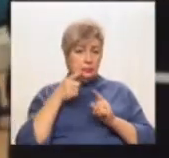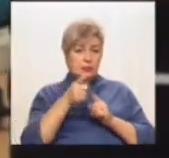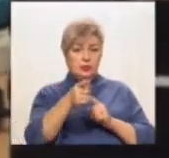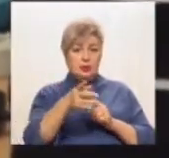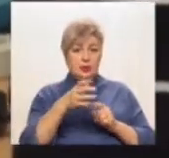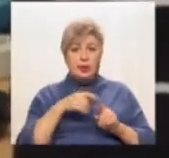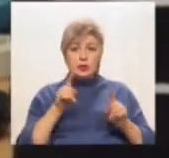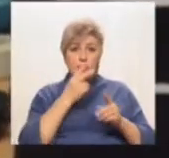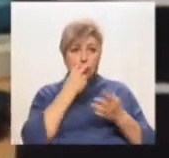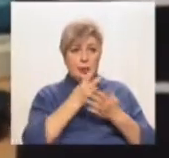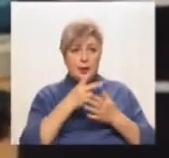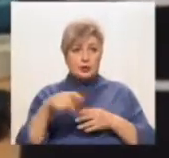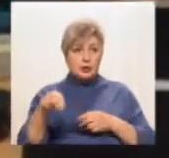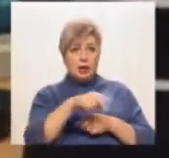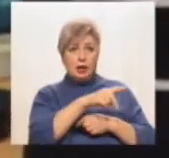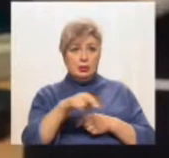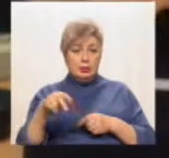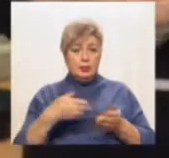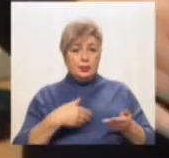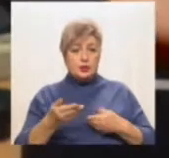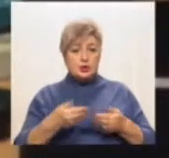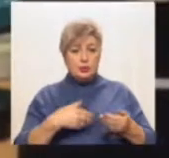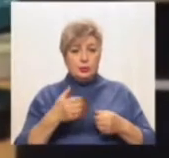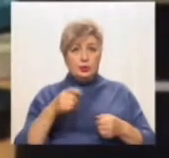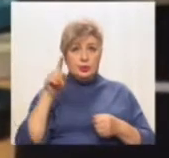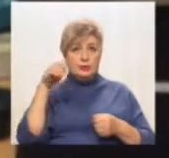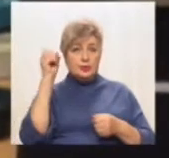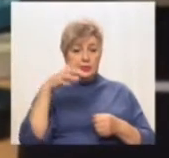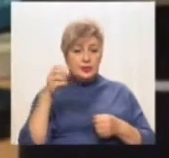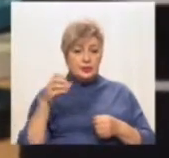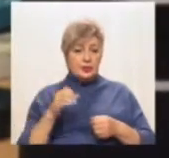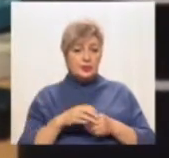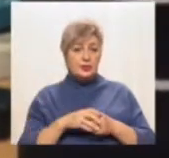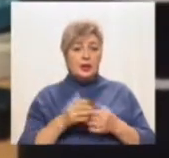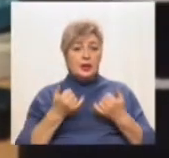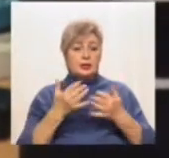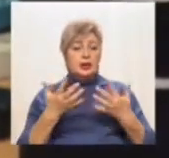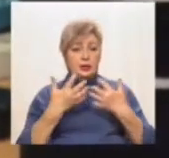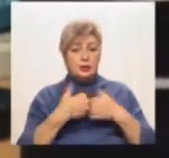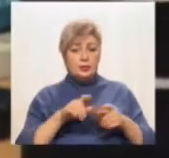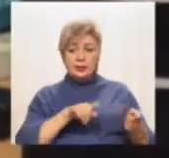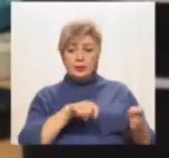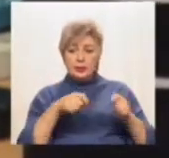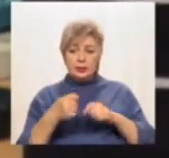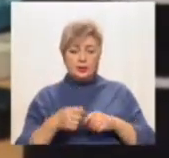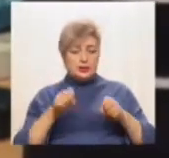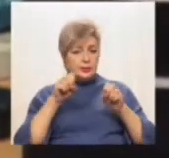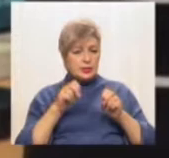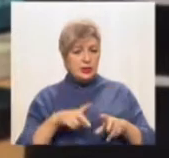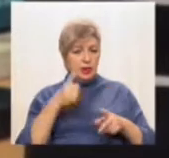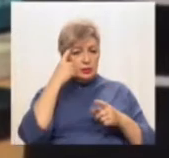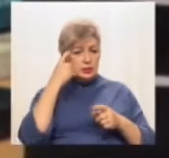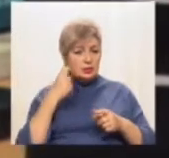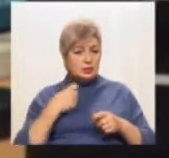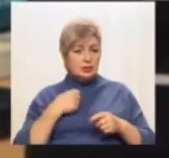руху і пішоходів. Інфрачервонний приймач. Хоч світлофори і мають кольорну індикацію, для робота передається спеціальний інфрачервонний сигнал, який